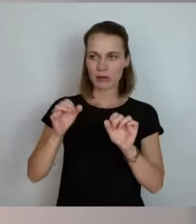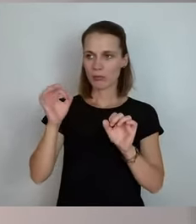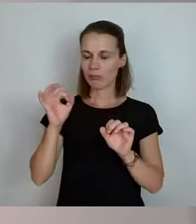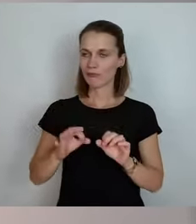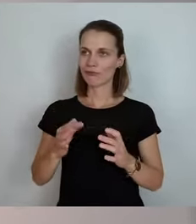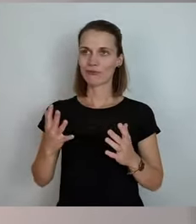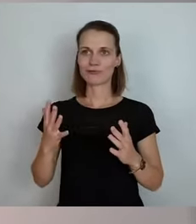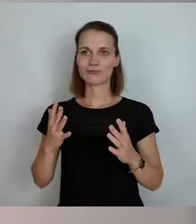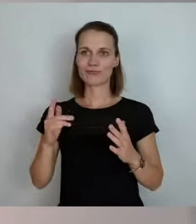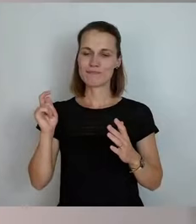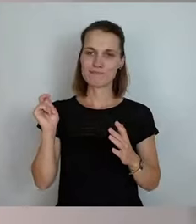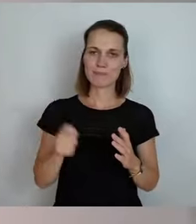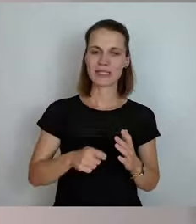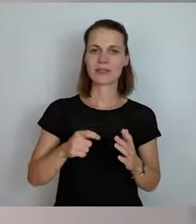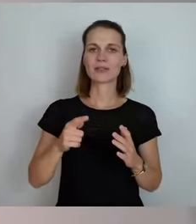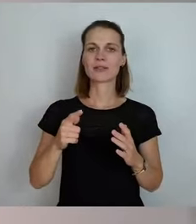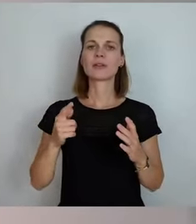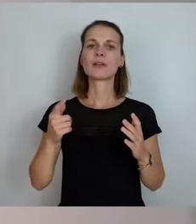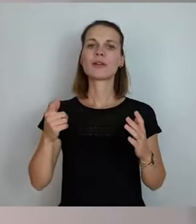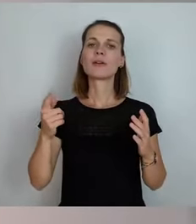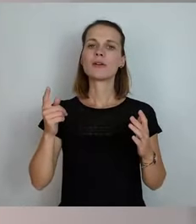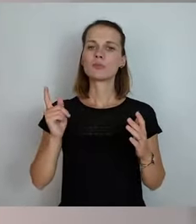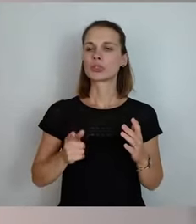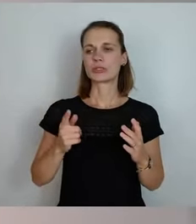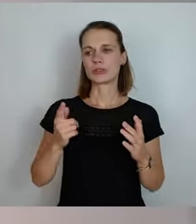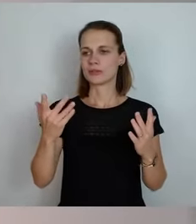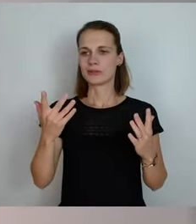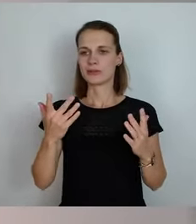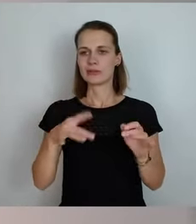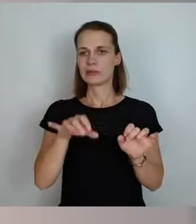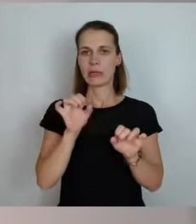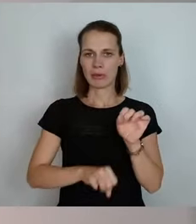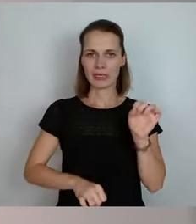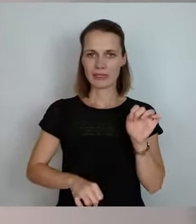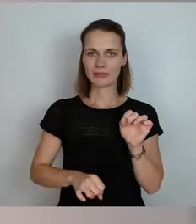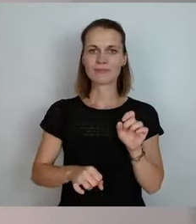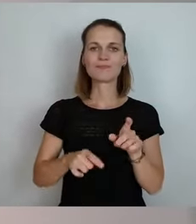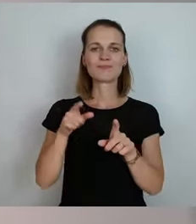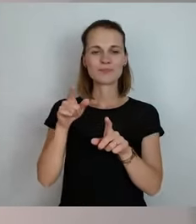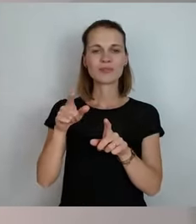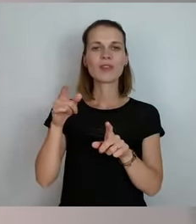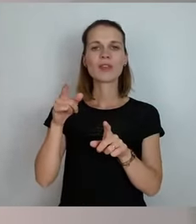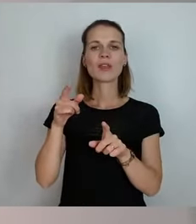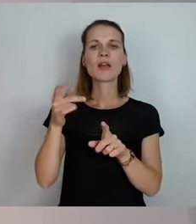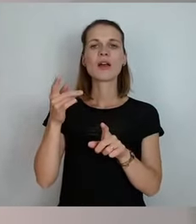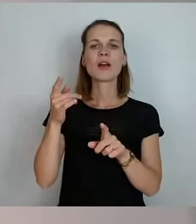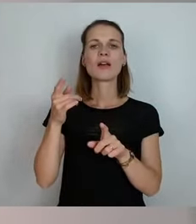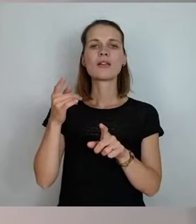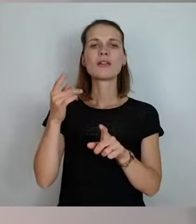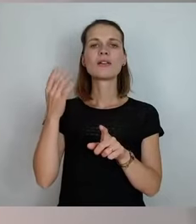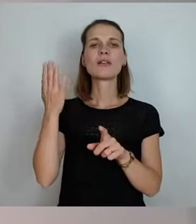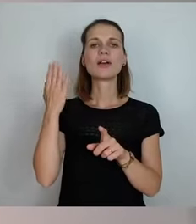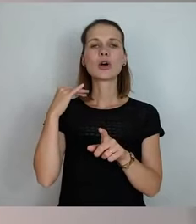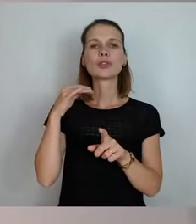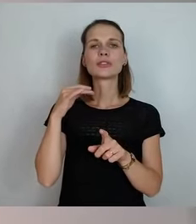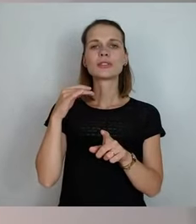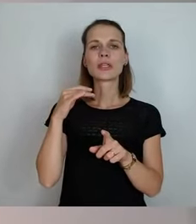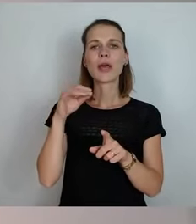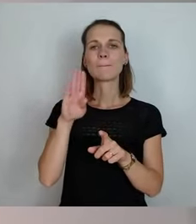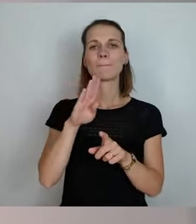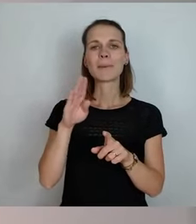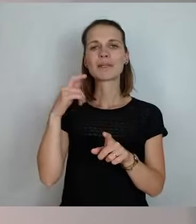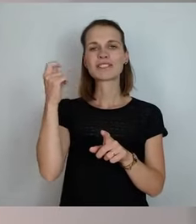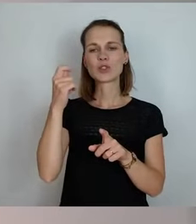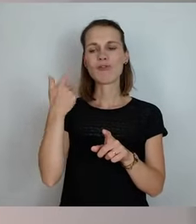Die Frau Schlesio hat sich gemeldet, sie war auch mal Stadträtin aus Lüppersdorf. Sabine Schlesio, Stadträtin gewesen.